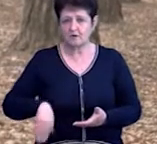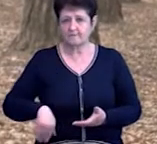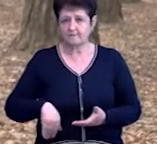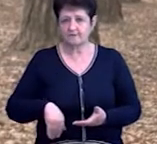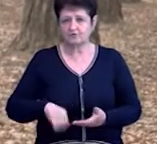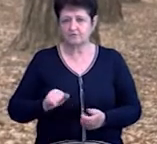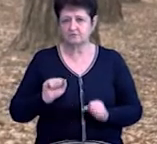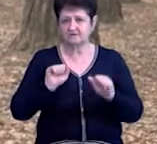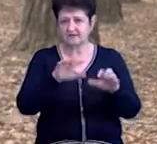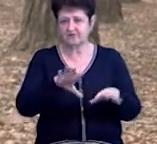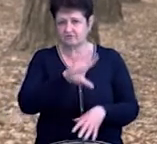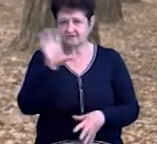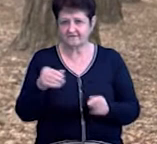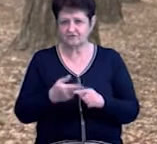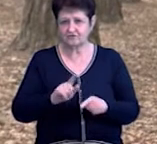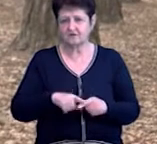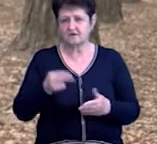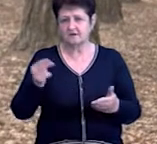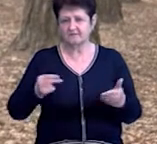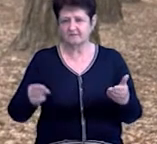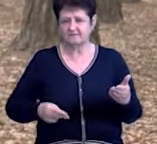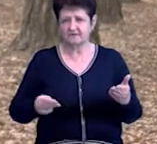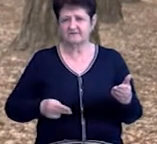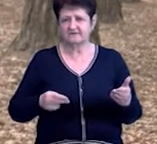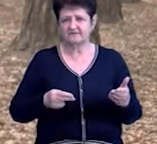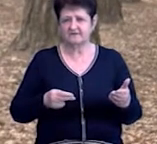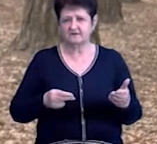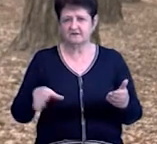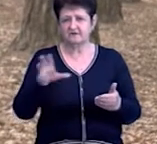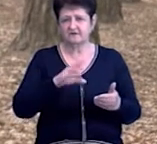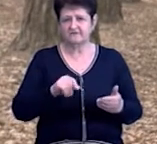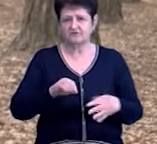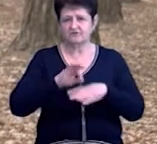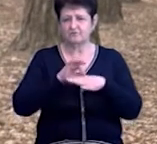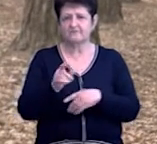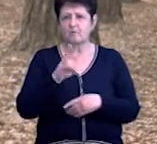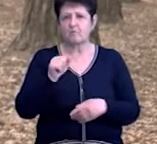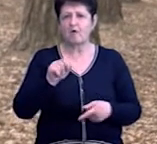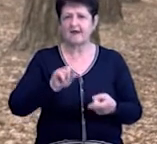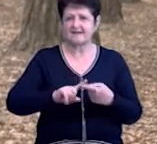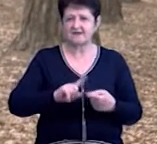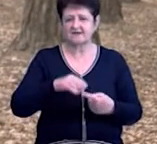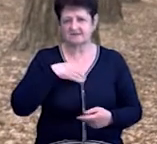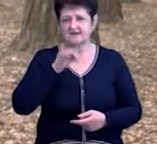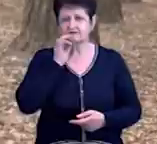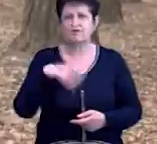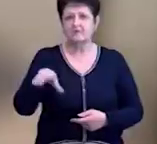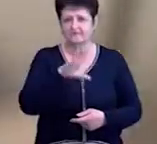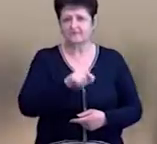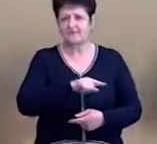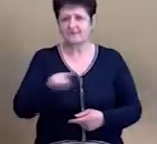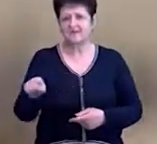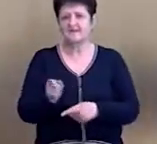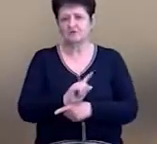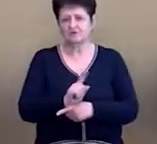РБС дається все, вони підписують, висчитують, і все в нормі. Ось по радіації, по лісу, я скажу, все в пределах норми.